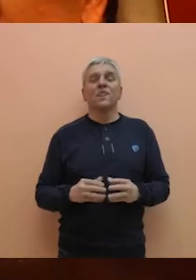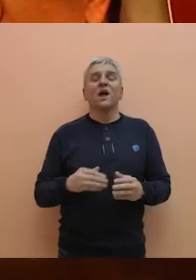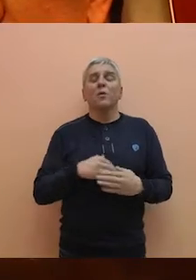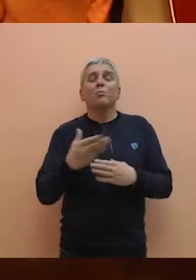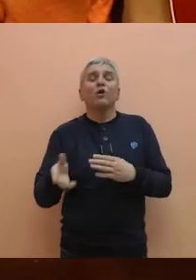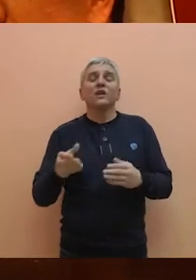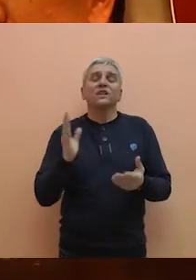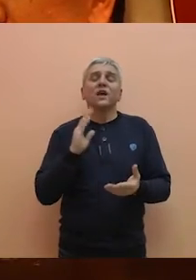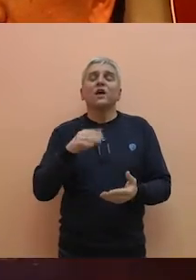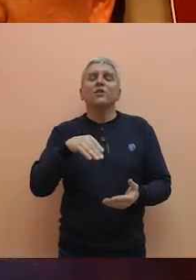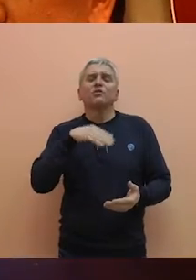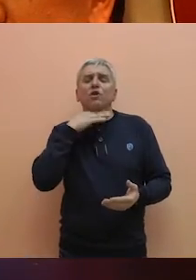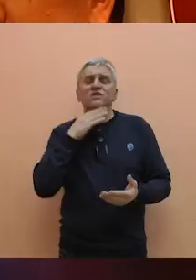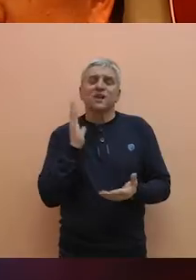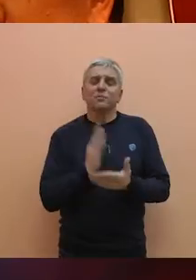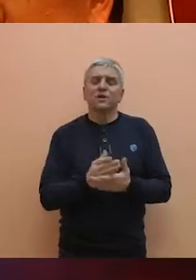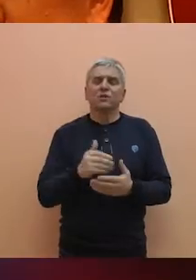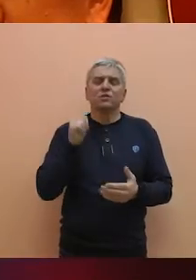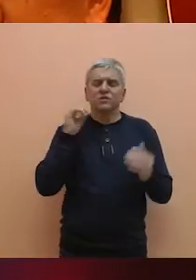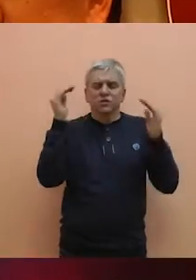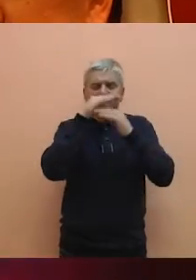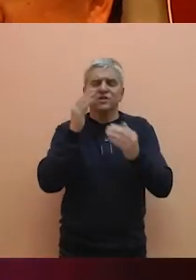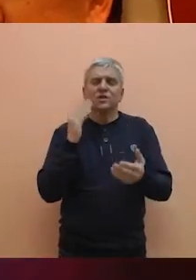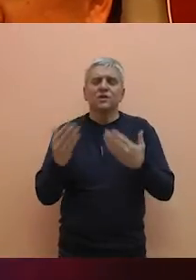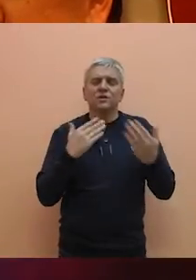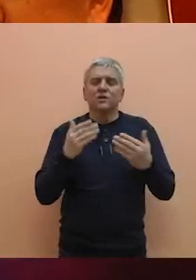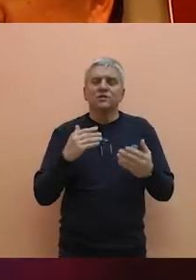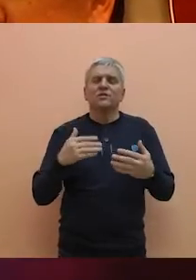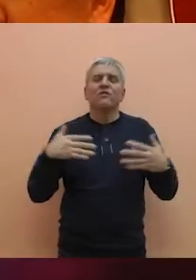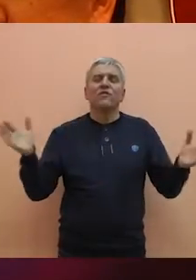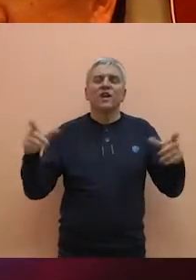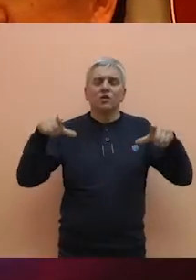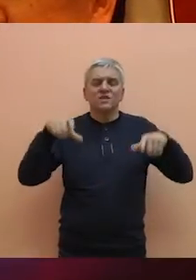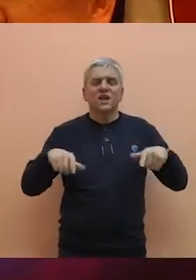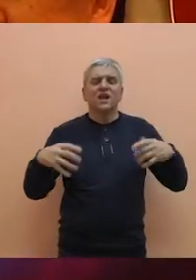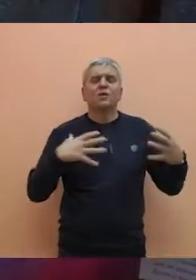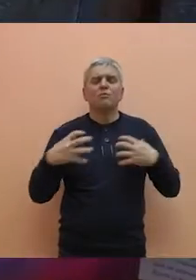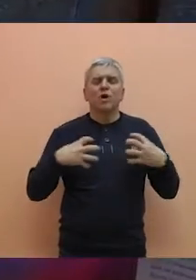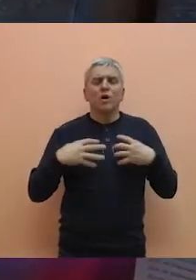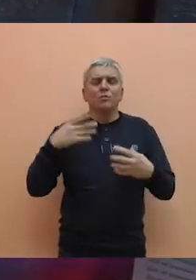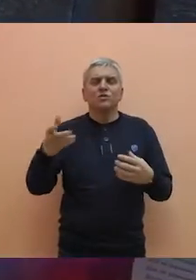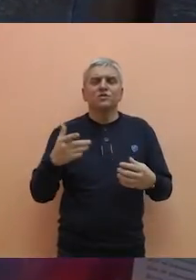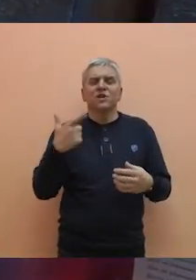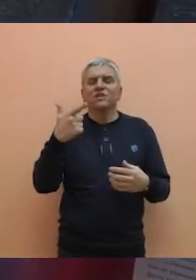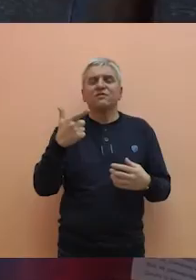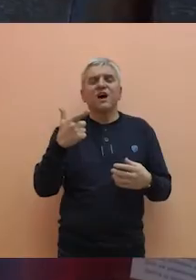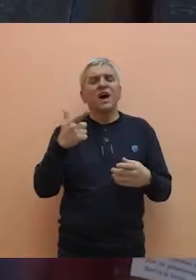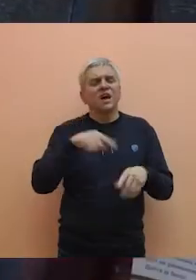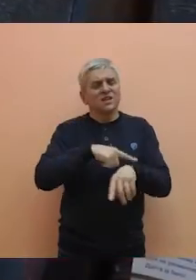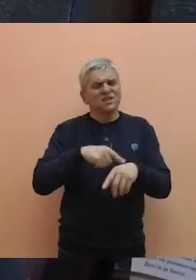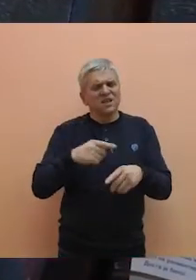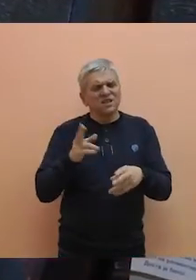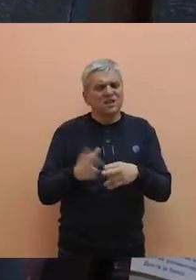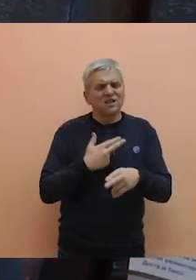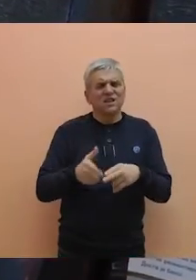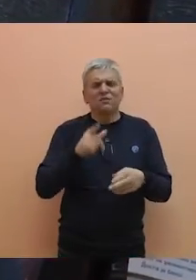Pokret Dosta je bilo održao je sinoć tribinu u Velikoj sali Gradskog pozorišta Bečej. Na tribini se skoro dva sata